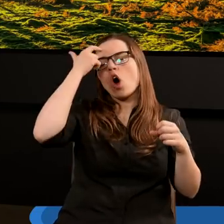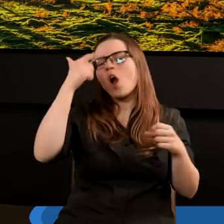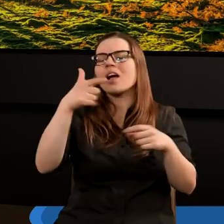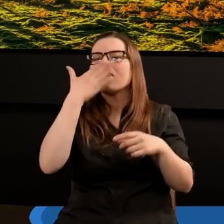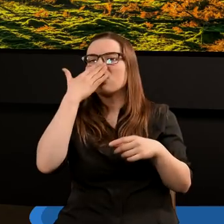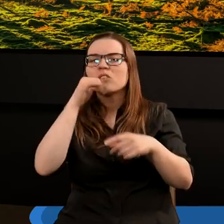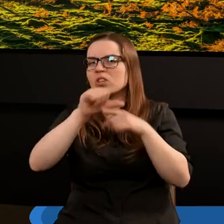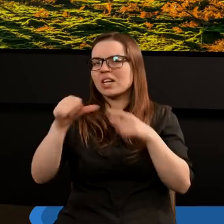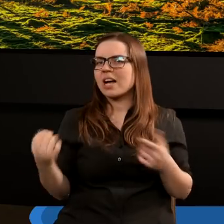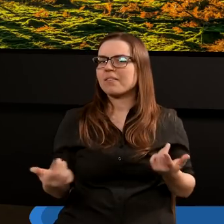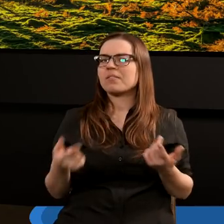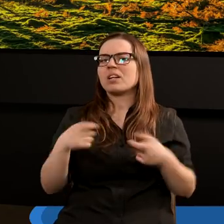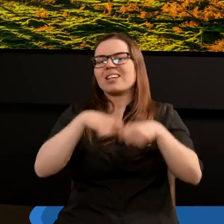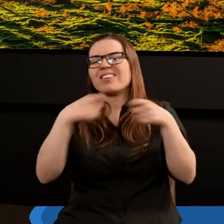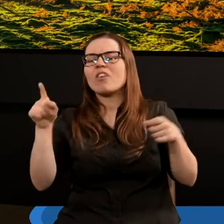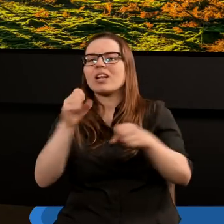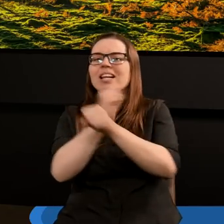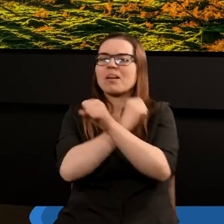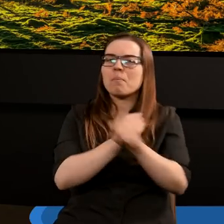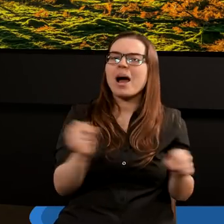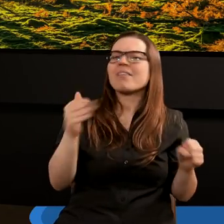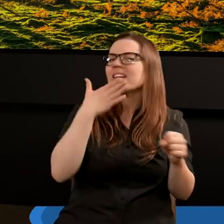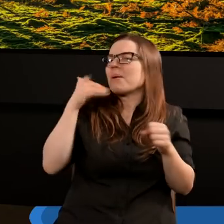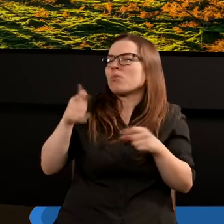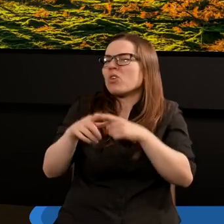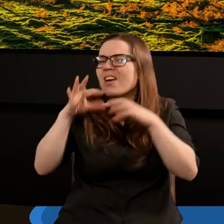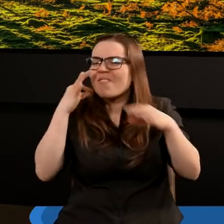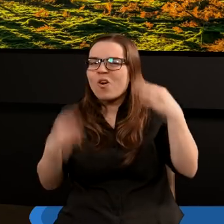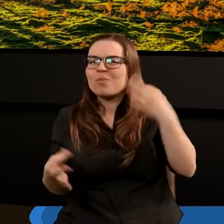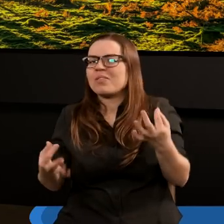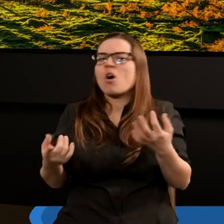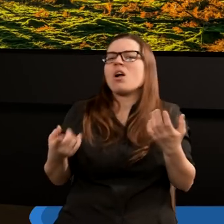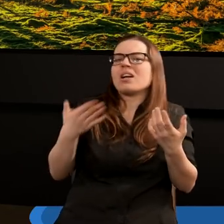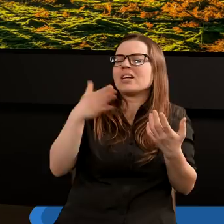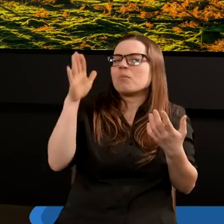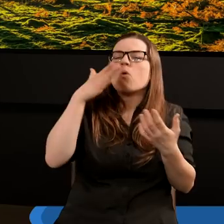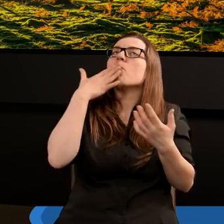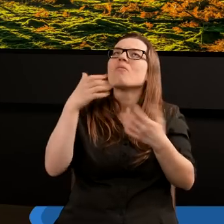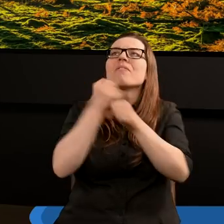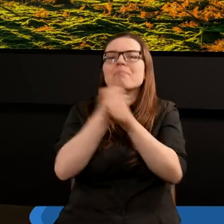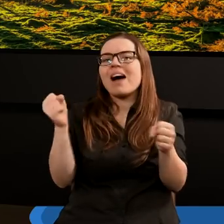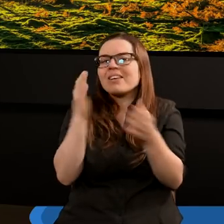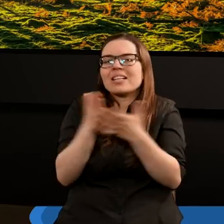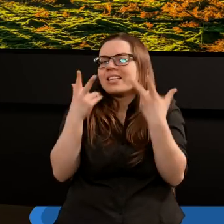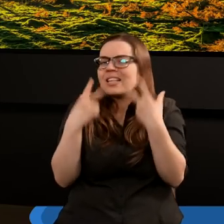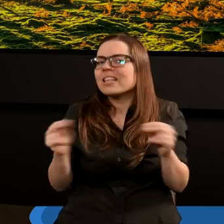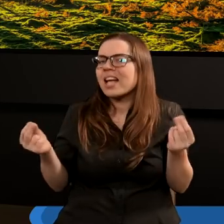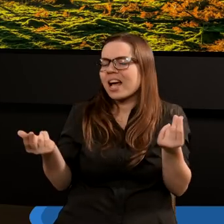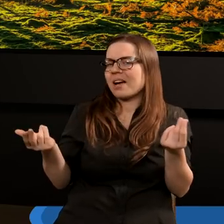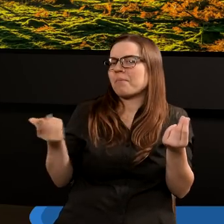rola? On jest ściśle związany ze zbawieniem. Nie mamy co do tego wątpliwości, bo Bóg tu mówi o zbawieniu. W tym